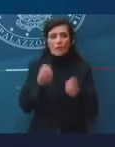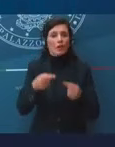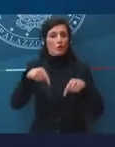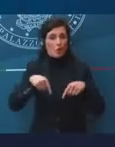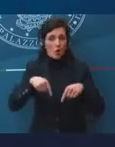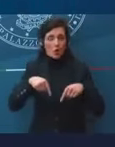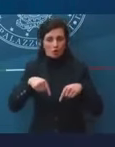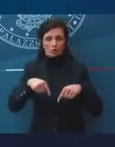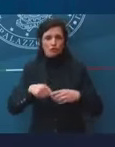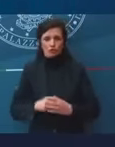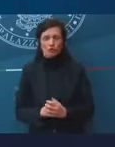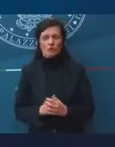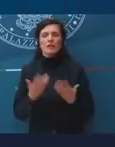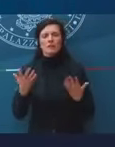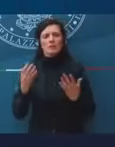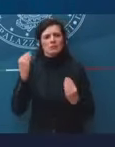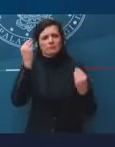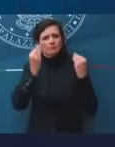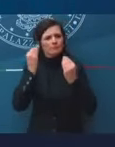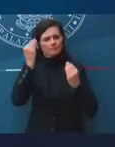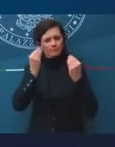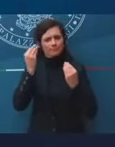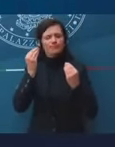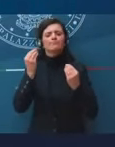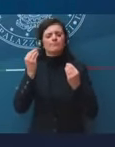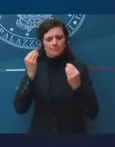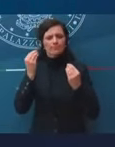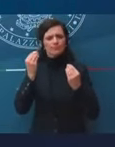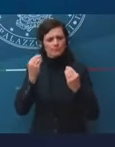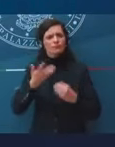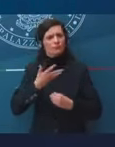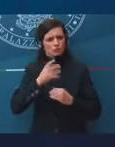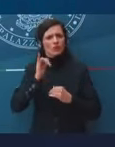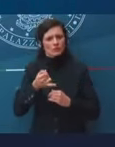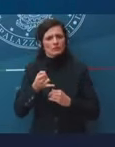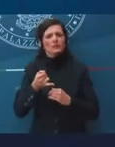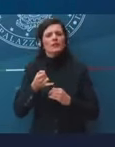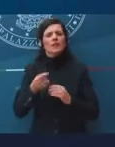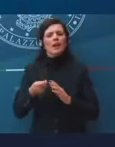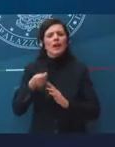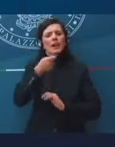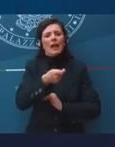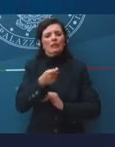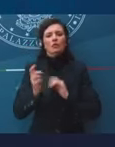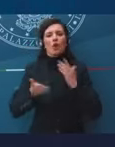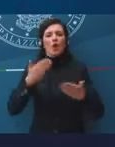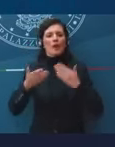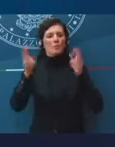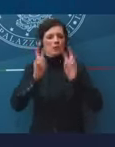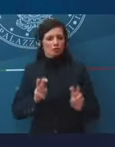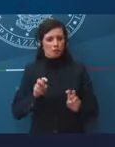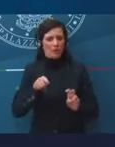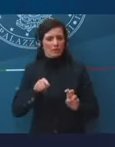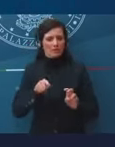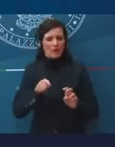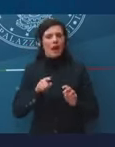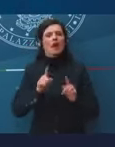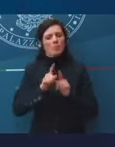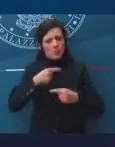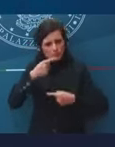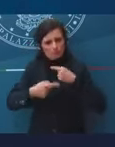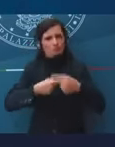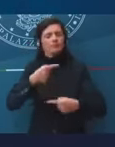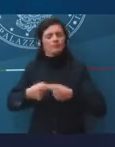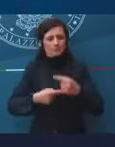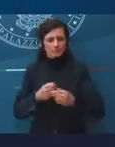Quindi si pensa a un'estensione, si ha un'estensione del reddito di emergenza, un'estensione sia